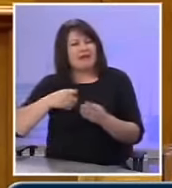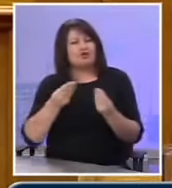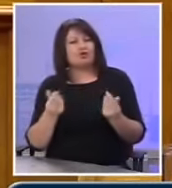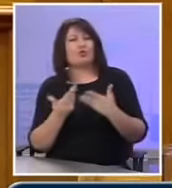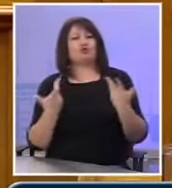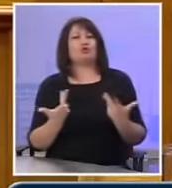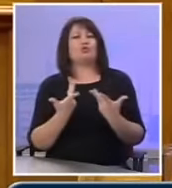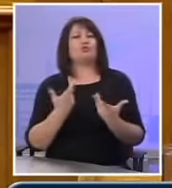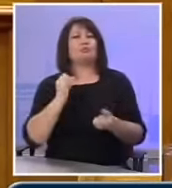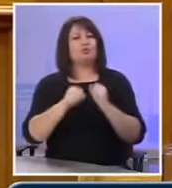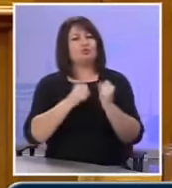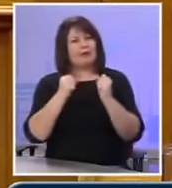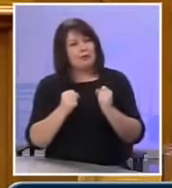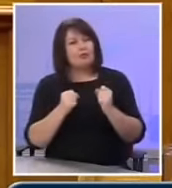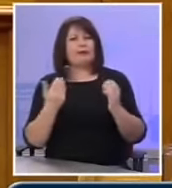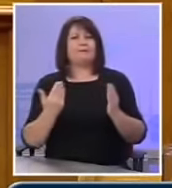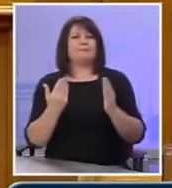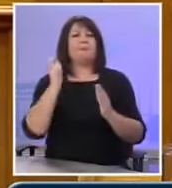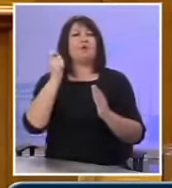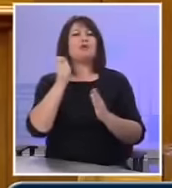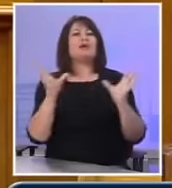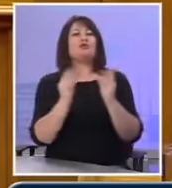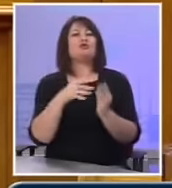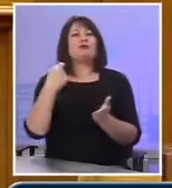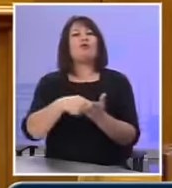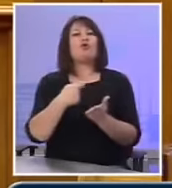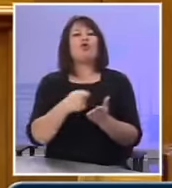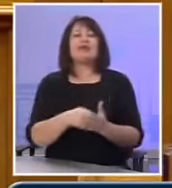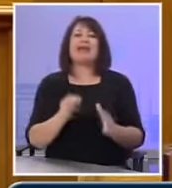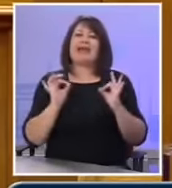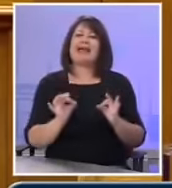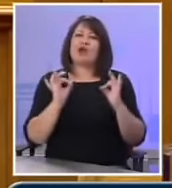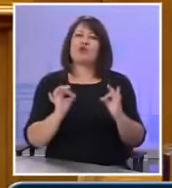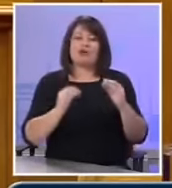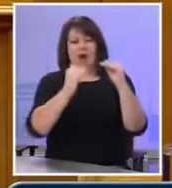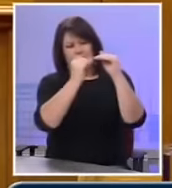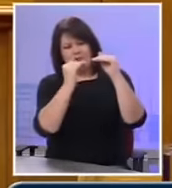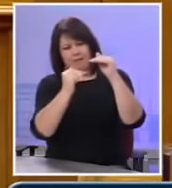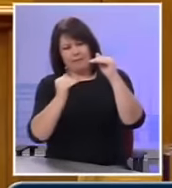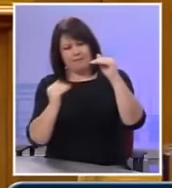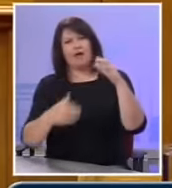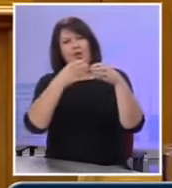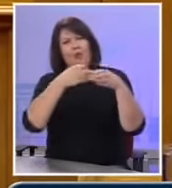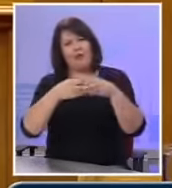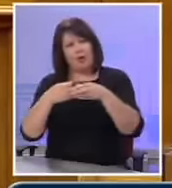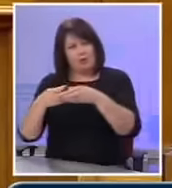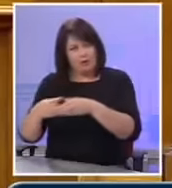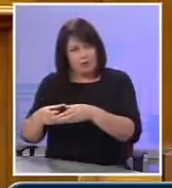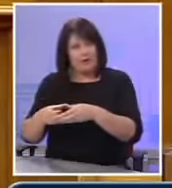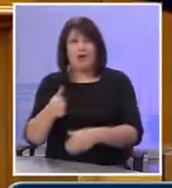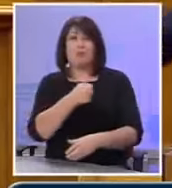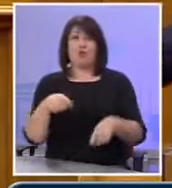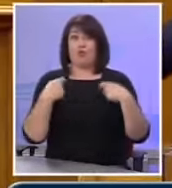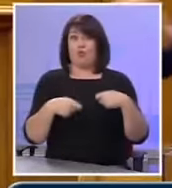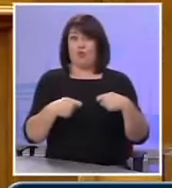μια πολιτική φορολογίας που είναι για την κανονική διαστρομάτευση της ελληνικής κοινωνίας που δεν είναι μόνο